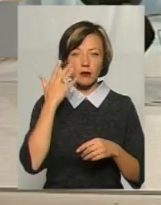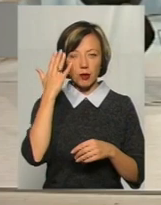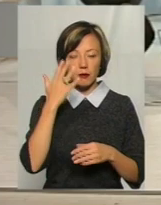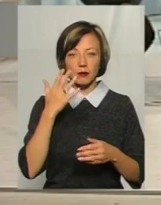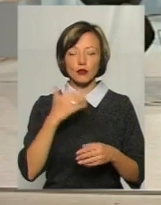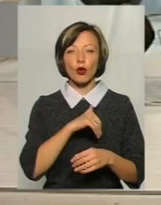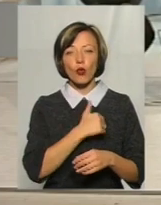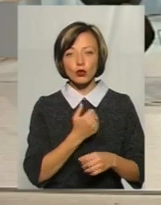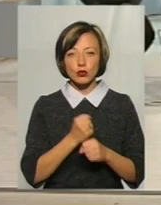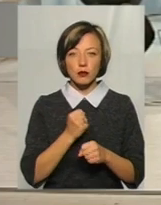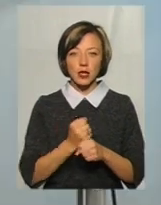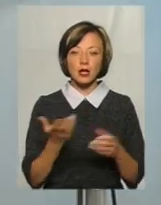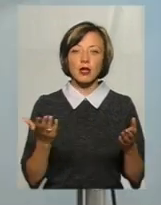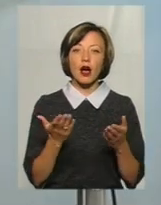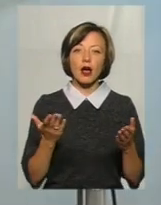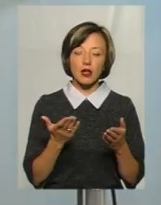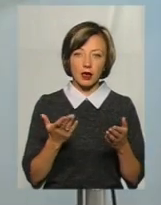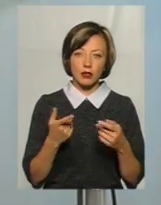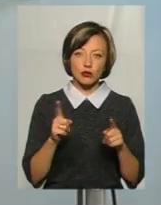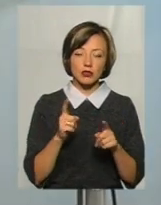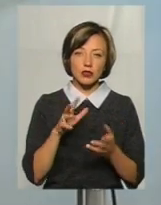що хочуть робити, який продукт просувати?